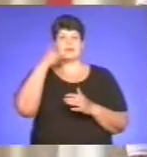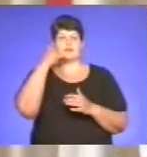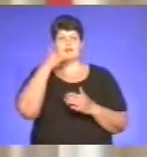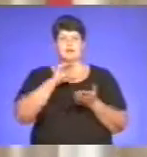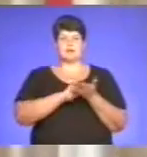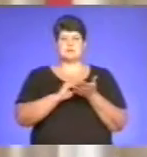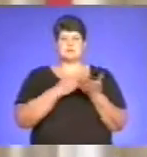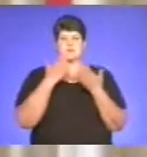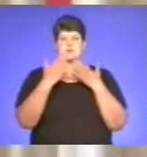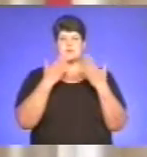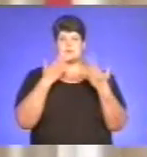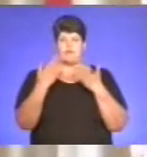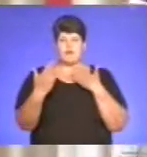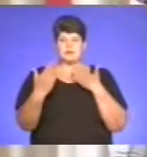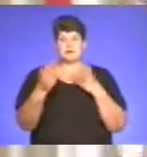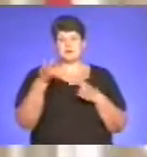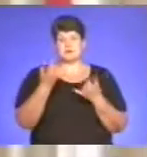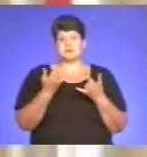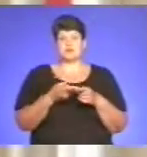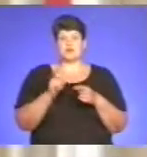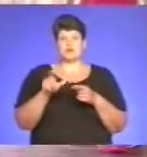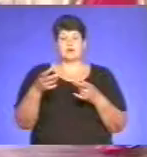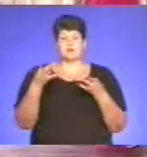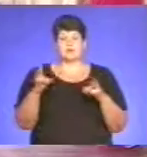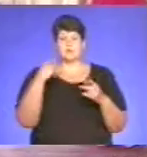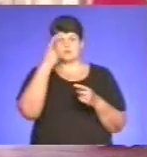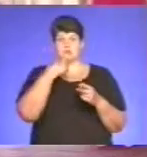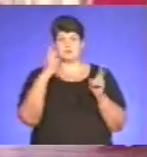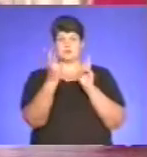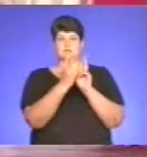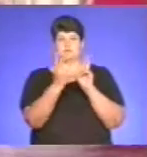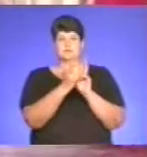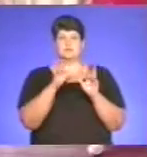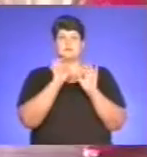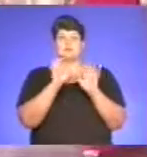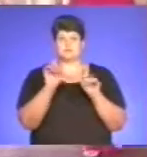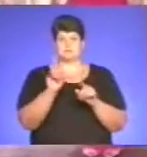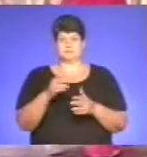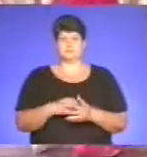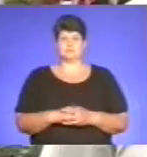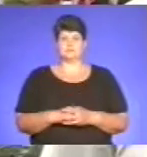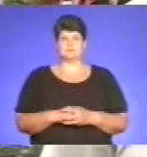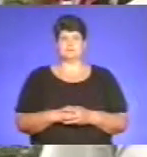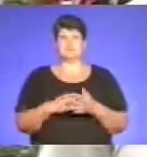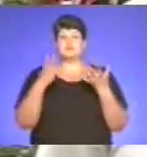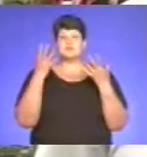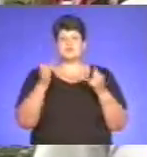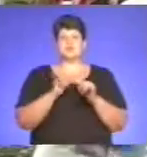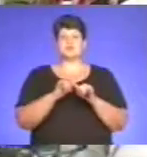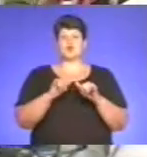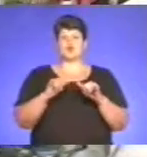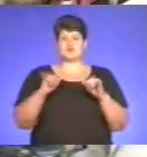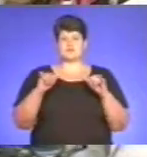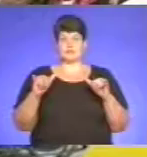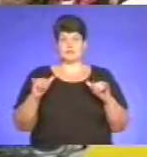письмового спілкування. Тепер цим людям не треба особисто зустрічатися, щоб передати інформацію. Ще із розвитком